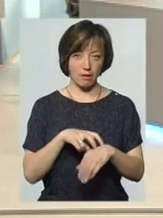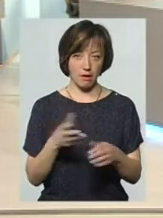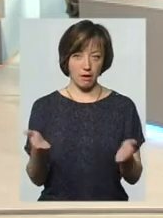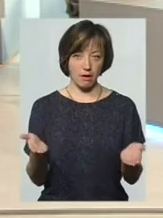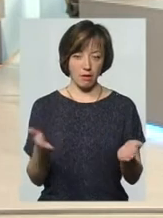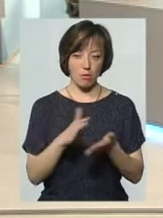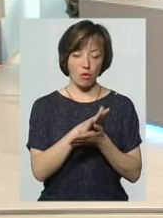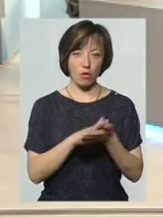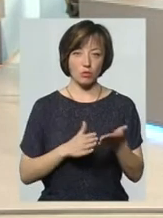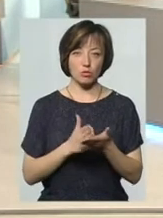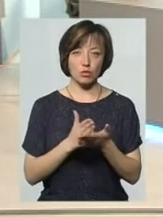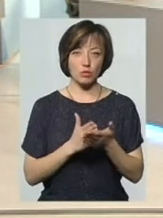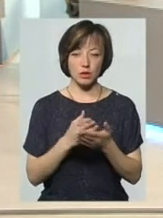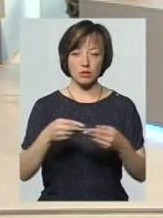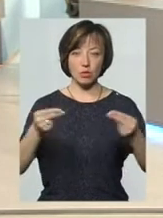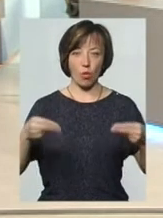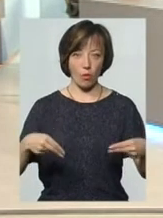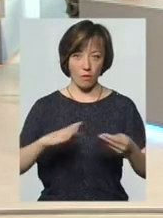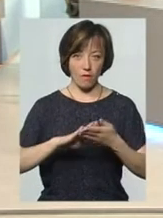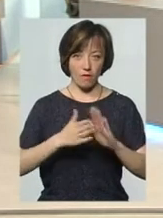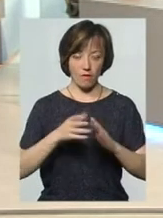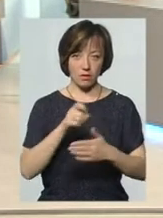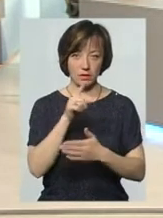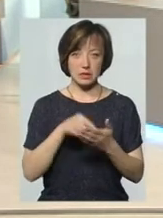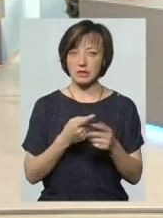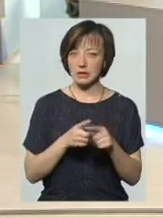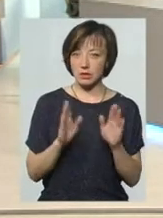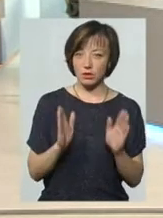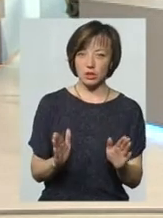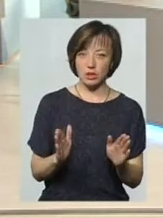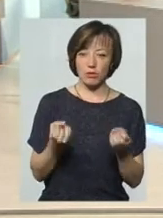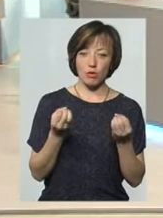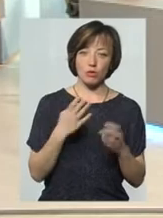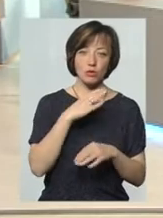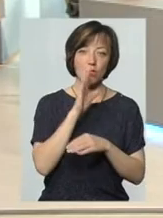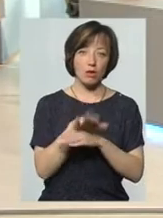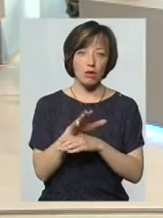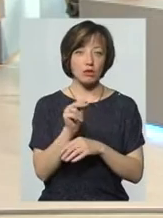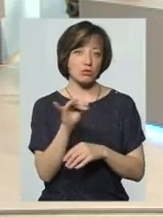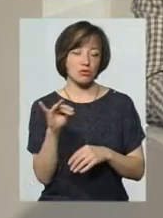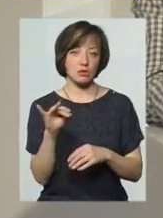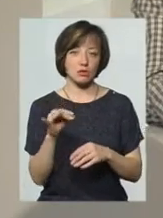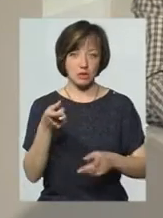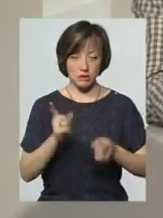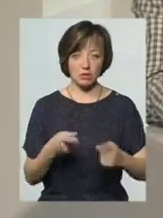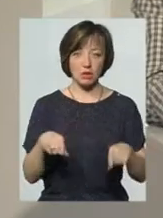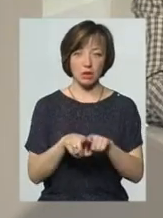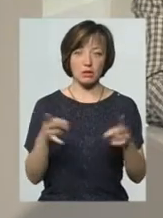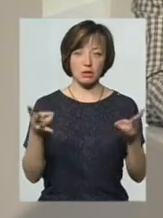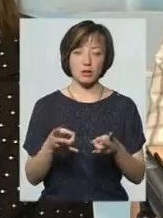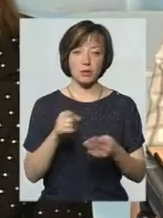якого там подальшого обслуговуватися, заключити з ним угоду. Це лише просто на словах, воно нічим не підкріплено це, чи як?